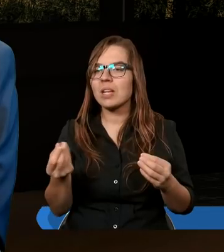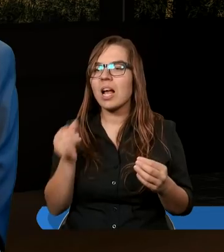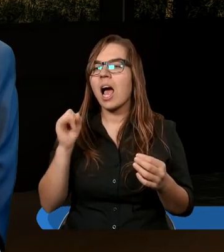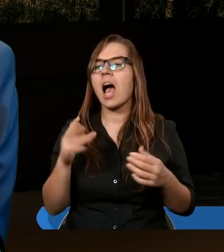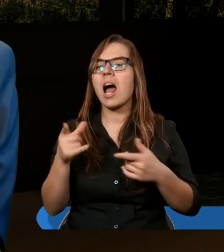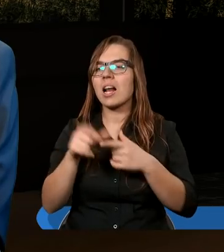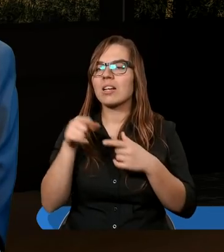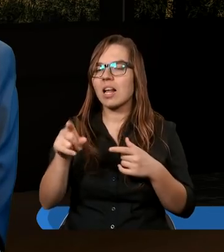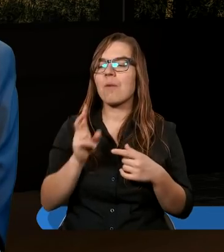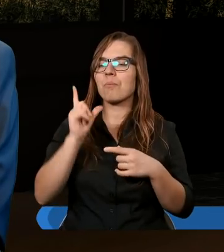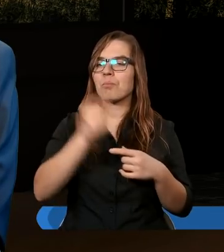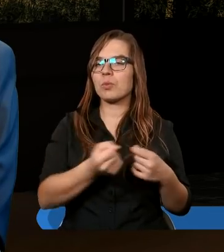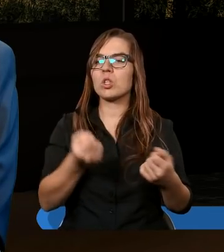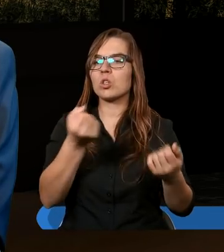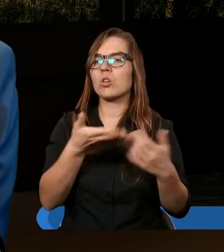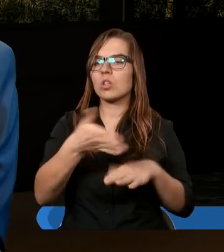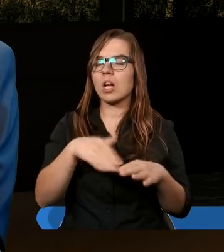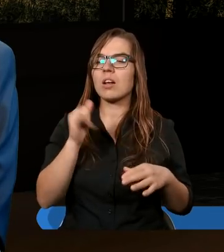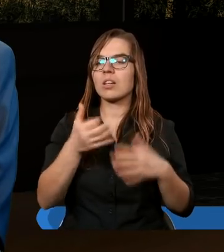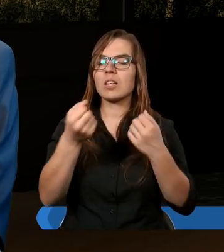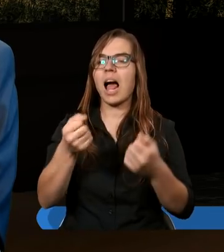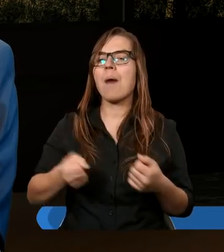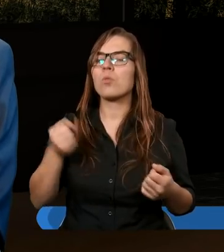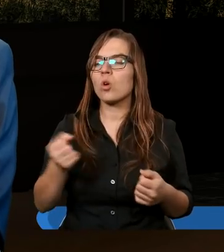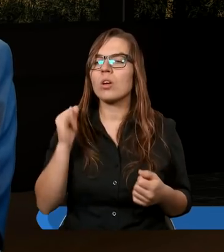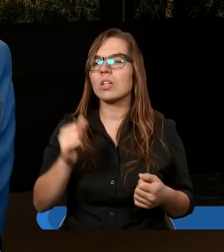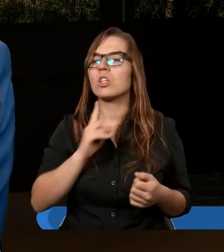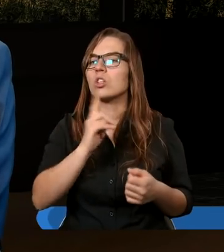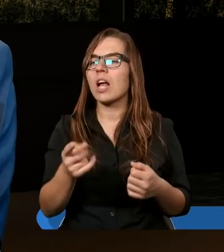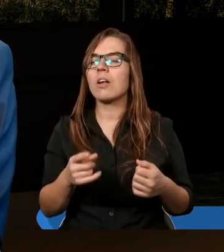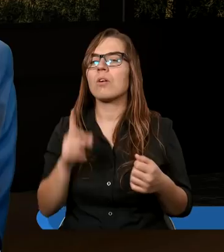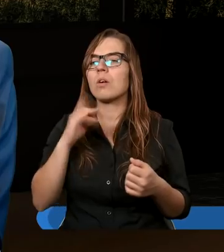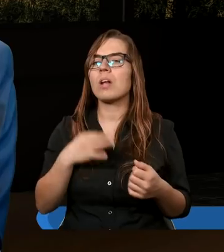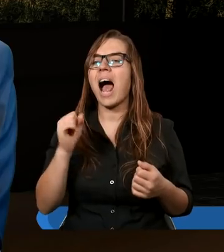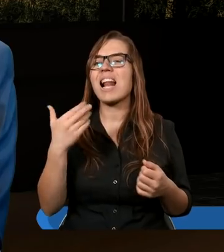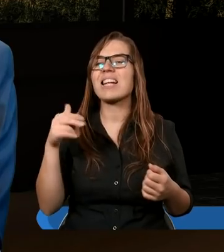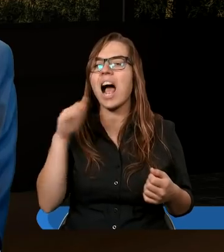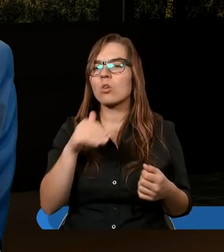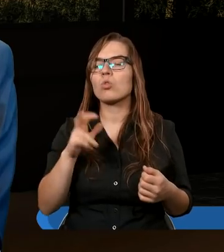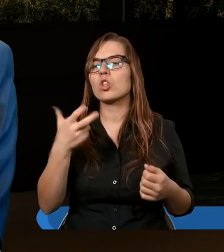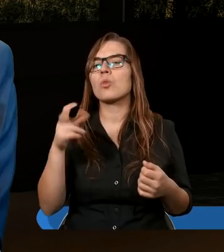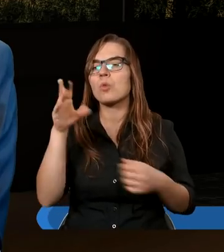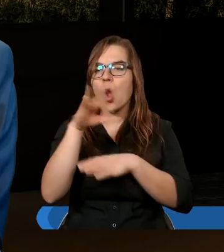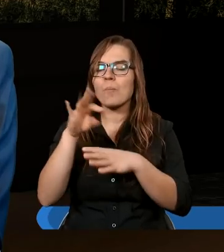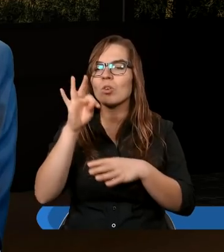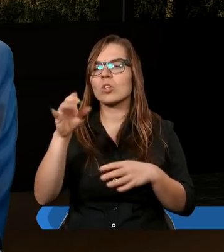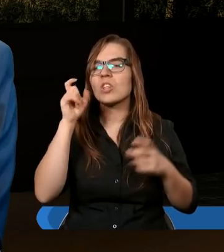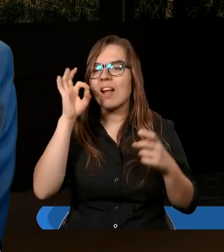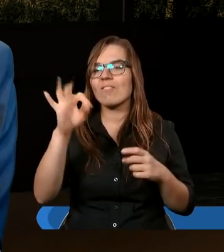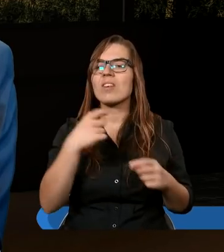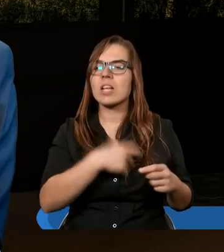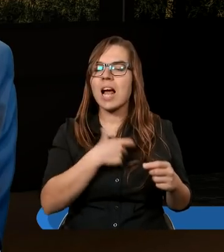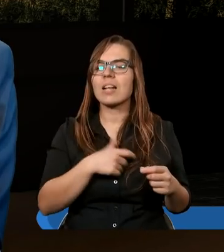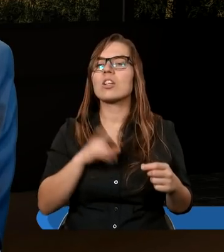a resztę przyniósł i złożył u stóp apostołów. I rzekł Piotr, Ananiaszu, czym to omotał szatan